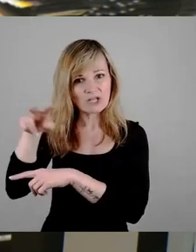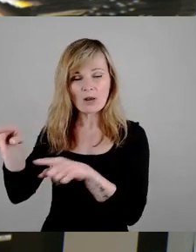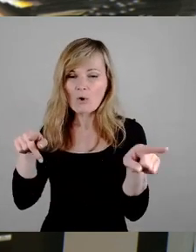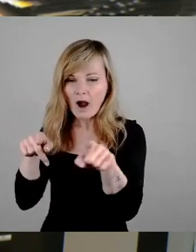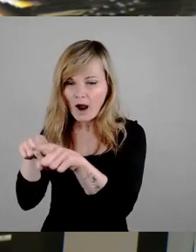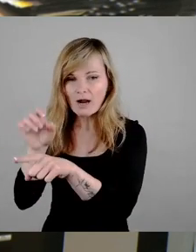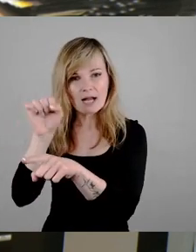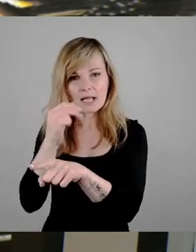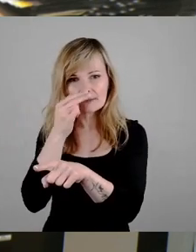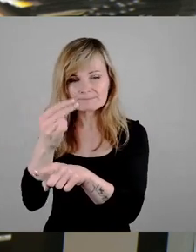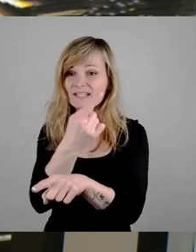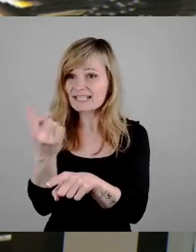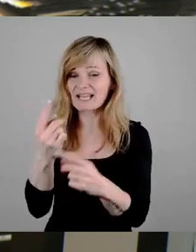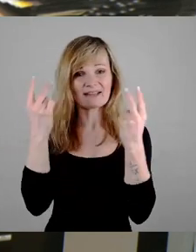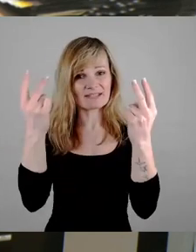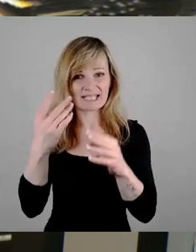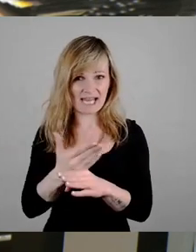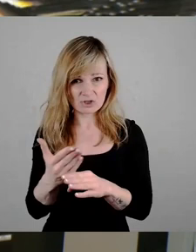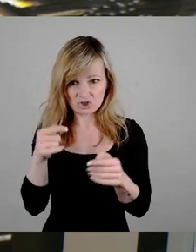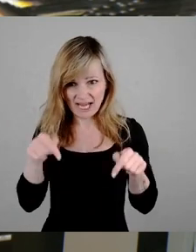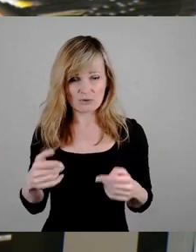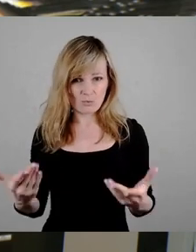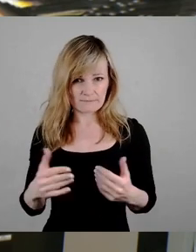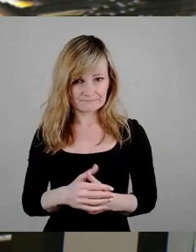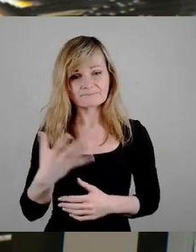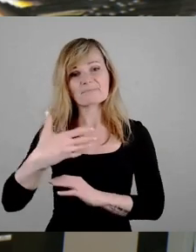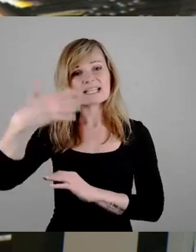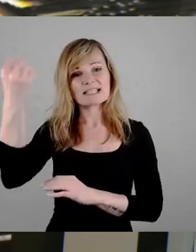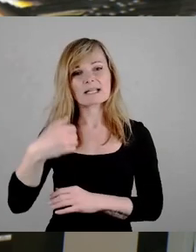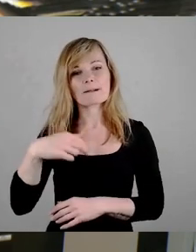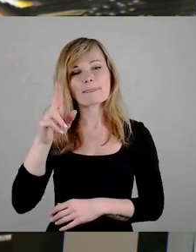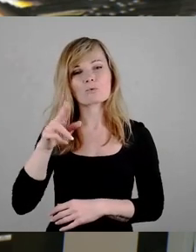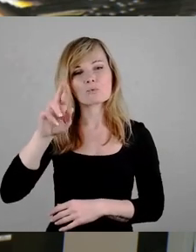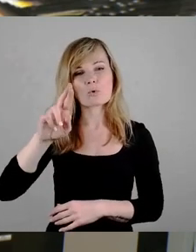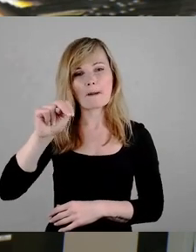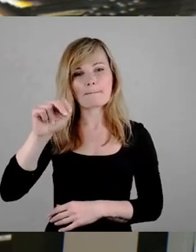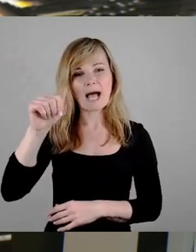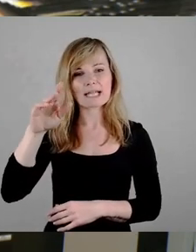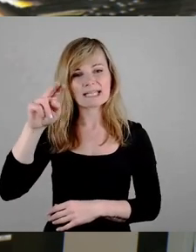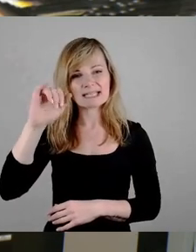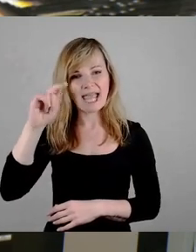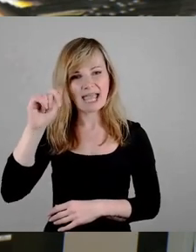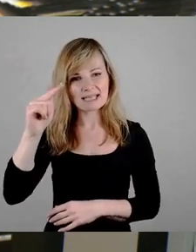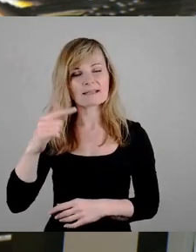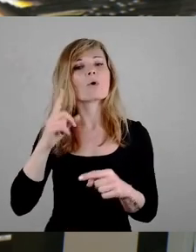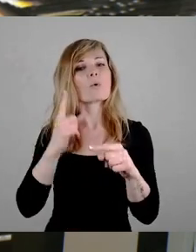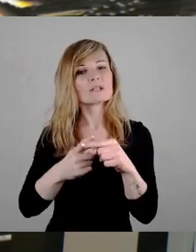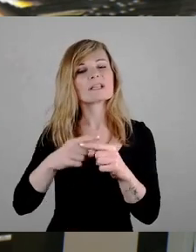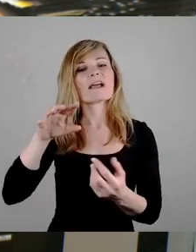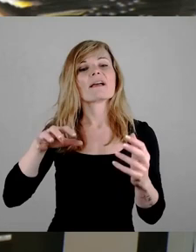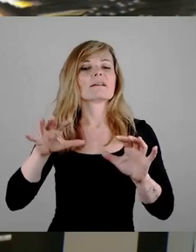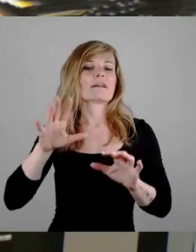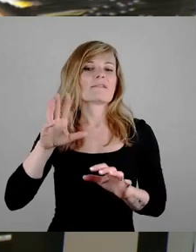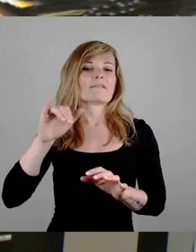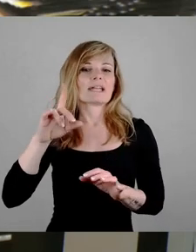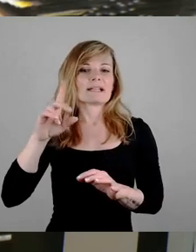denn Sie treffen hier eine sehr wichtige Entscheidung. Der Sieger heißt Urbanität und Wildnis, da kann man ein bisschen drüber lächeln, ich, ja, okay,